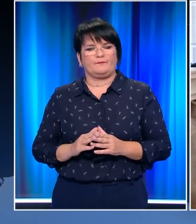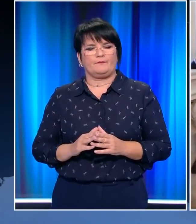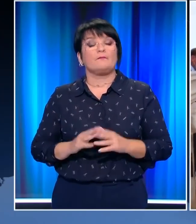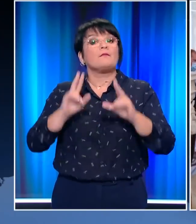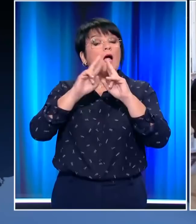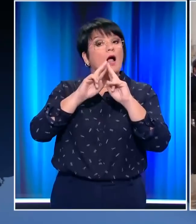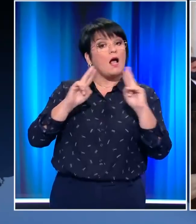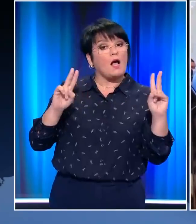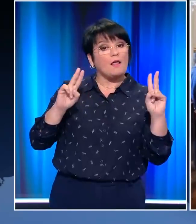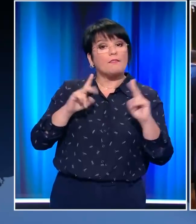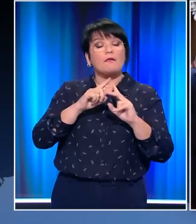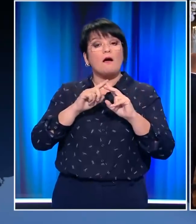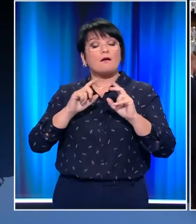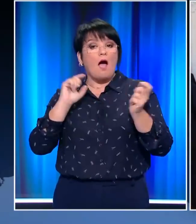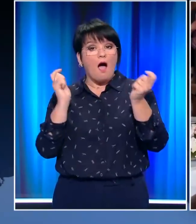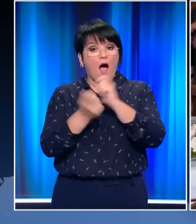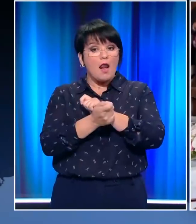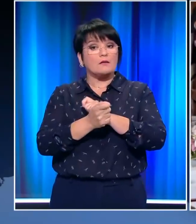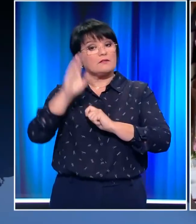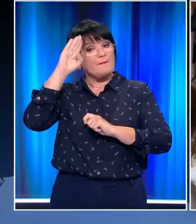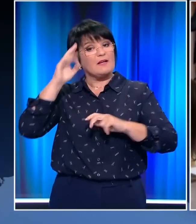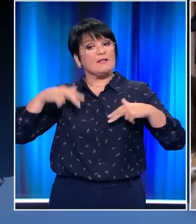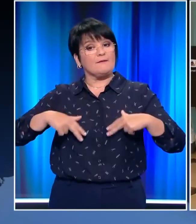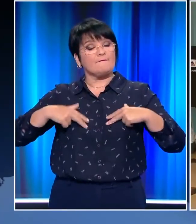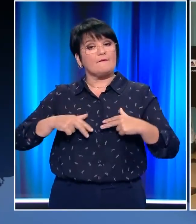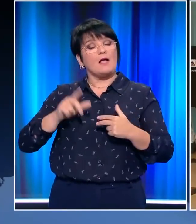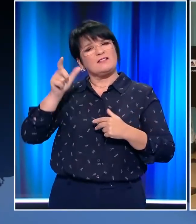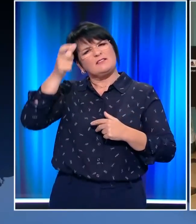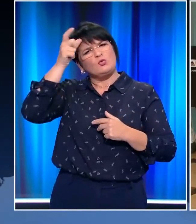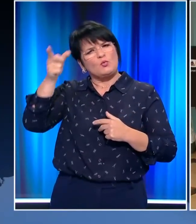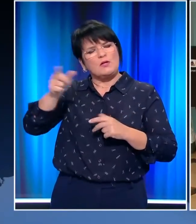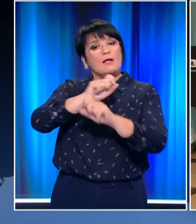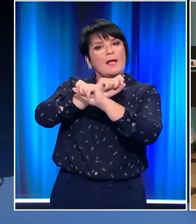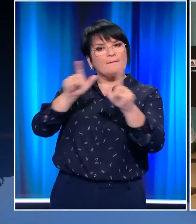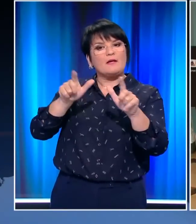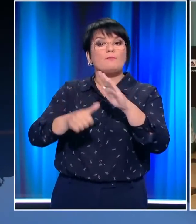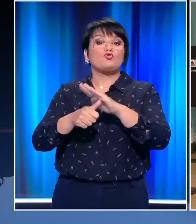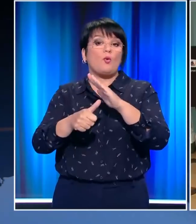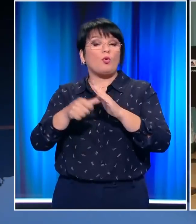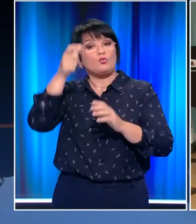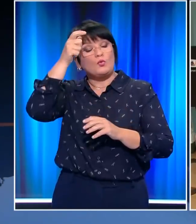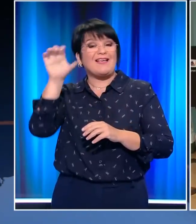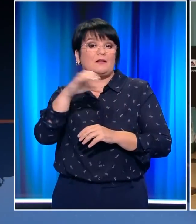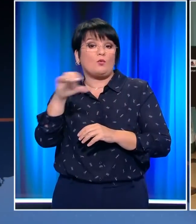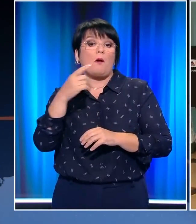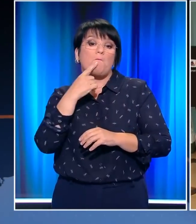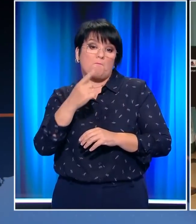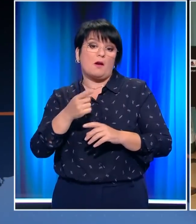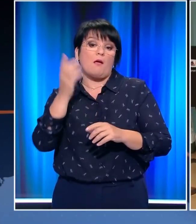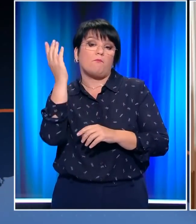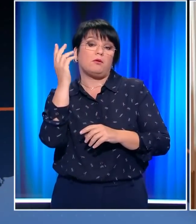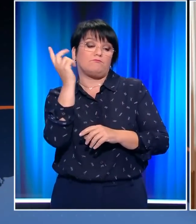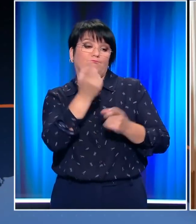Ξεκάθαρη ένδειξη της αλλαγής τάσης της Αμερικανικής κυβέρνησης απέναντι στην Τουρκία αλλά και σαφές μήνυμα προς τον Ερντογάν ότι πρέπει να σταματήσει την επιθετική